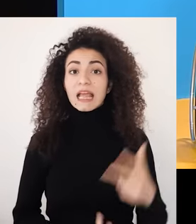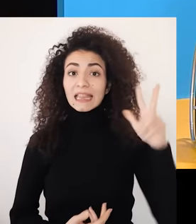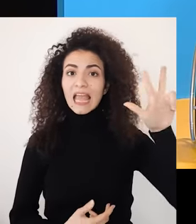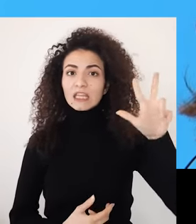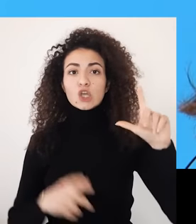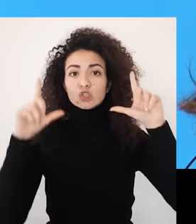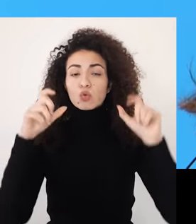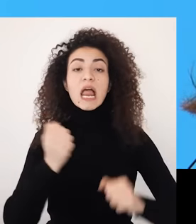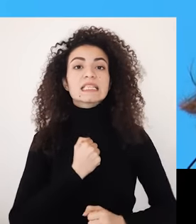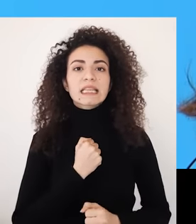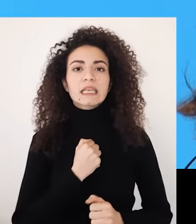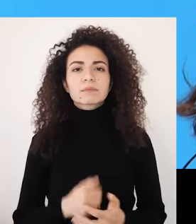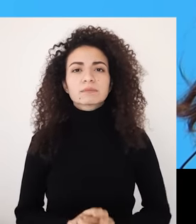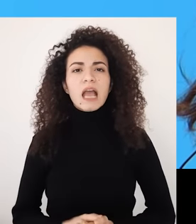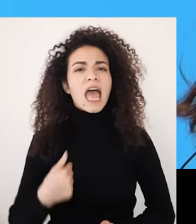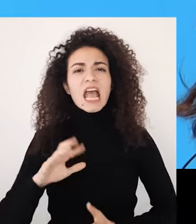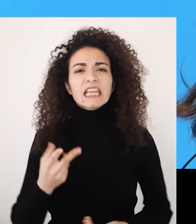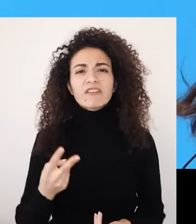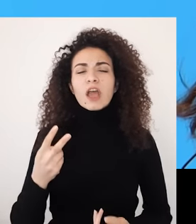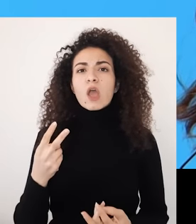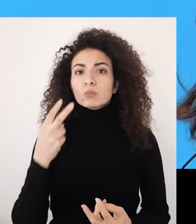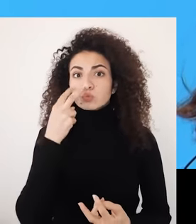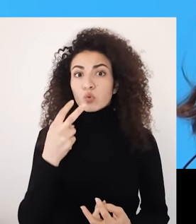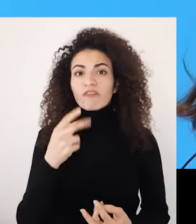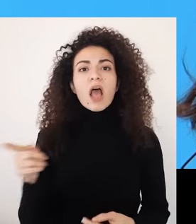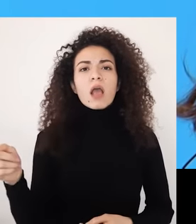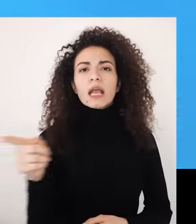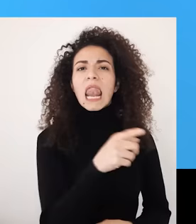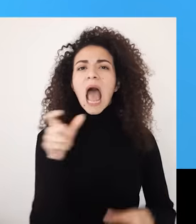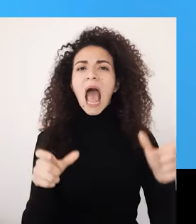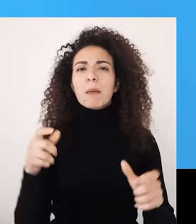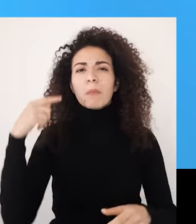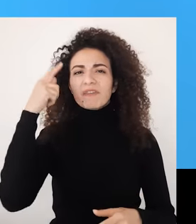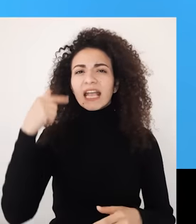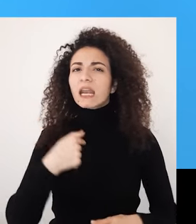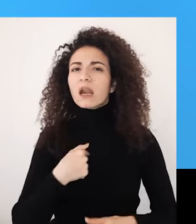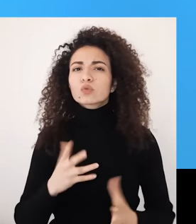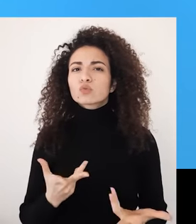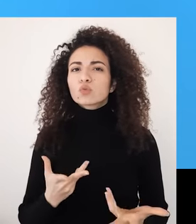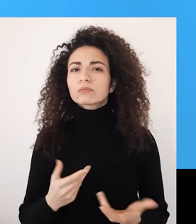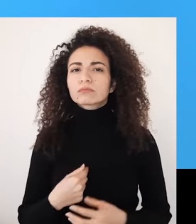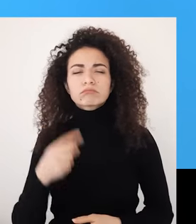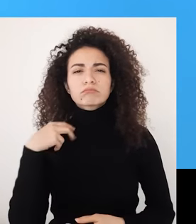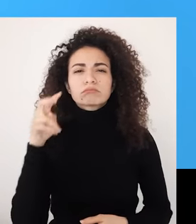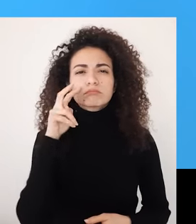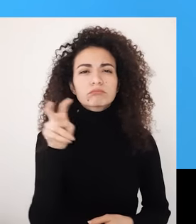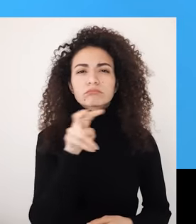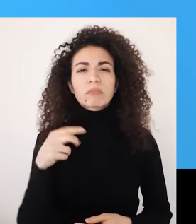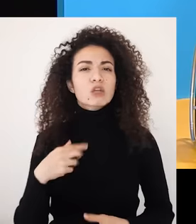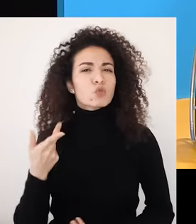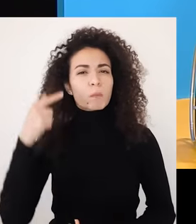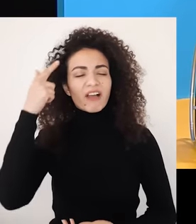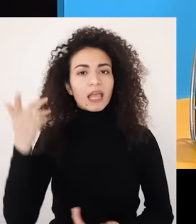الزيتية أي تصور الخاص لنظرة الآخر إليه لأي درجة بتأثر بهالشي إيجابياً